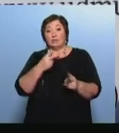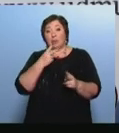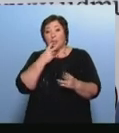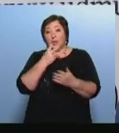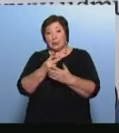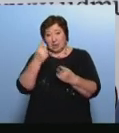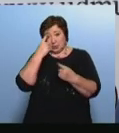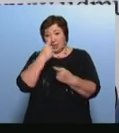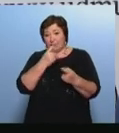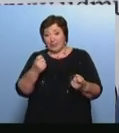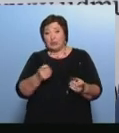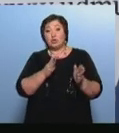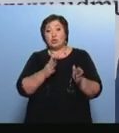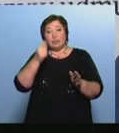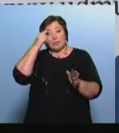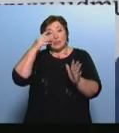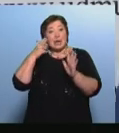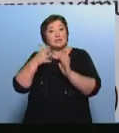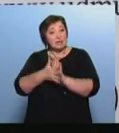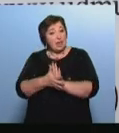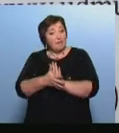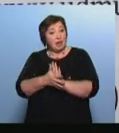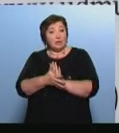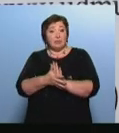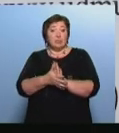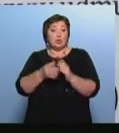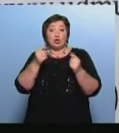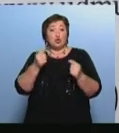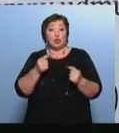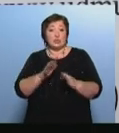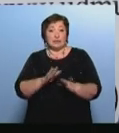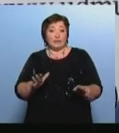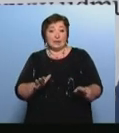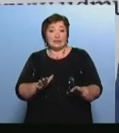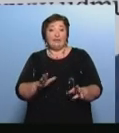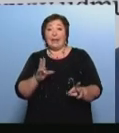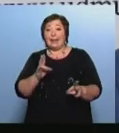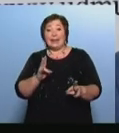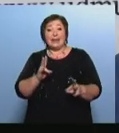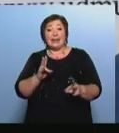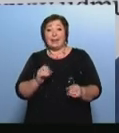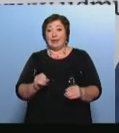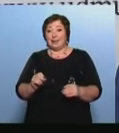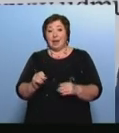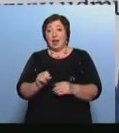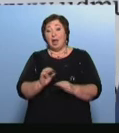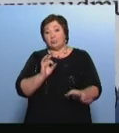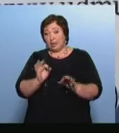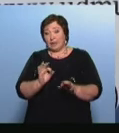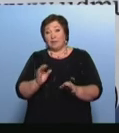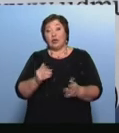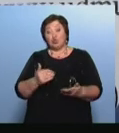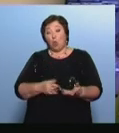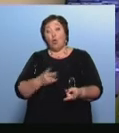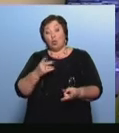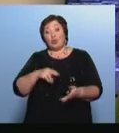информацию То есть системы распознавания нет, поскольку еще соответствующий софт не интегрирован в эту систему И это дальше будет решаться на стадии